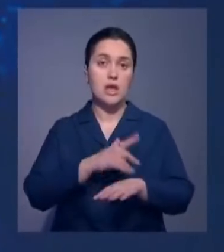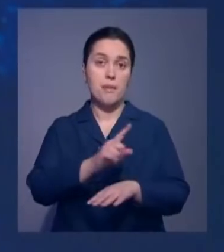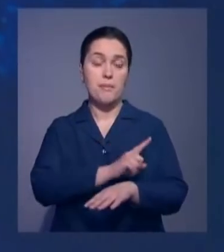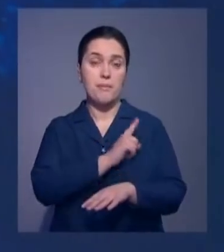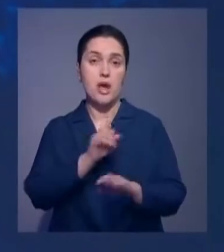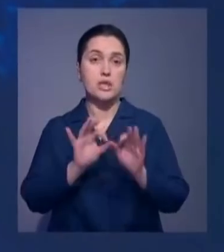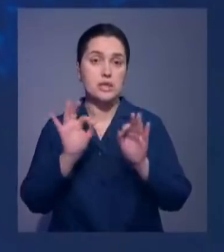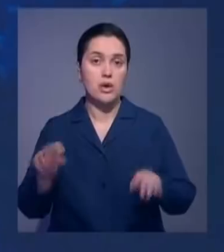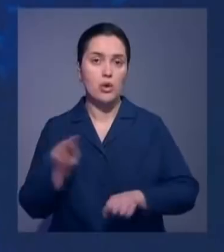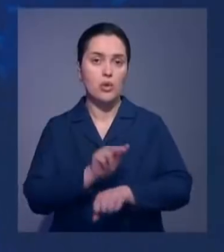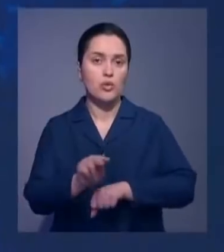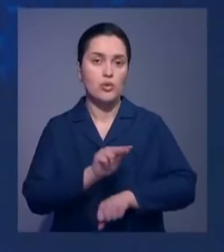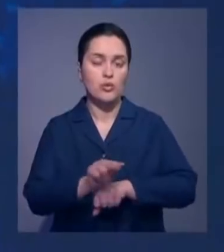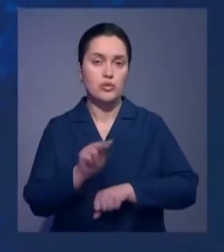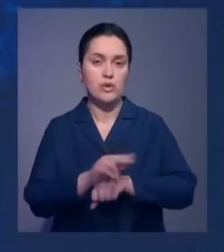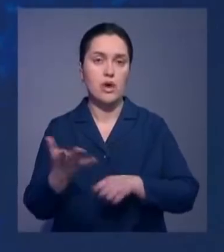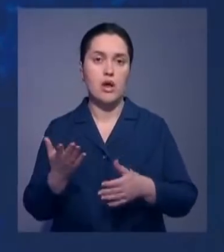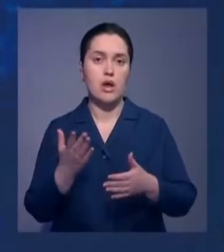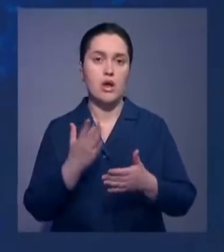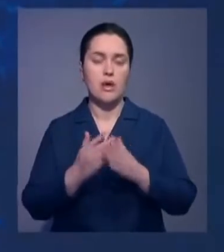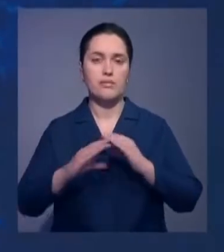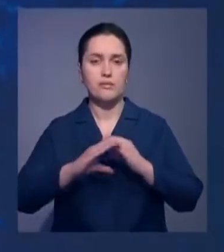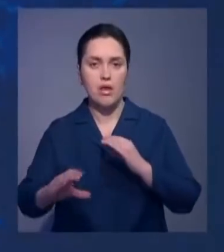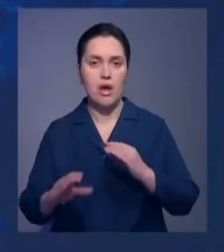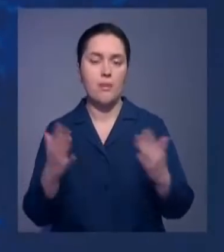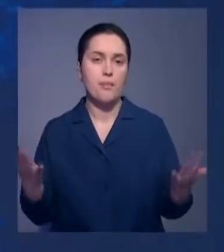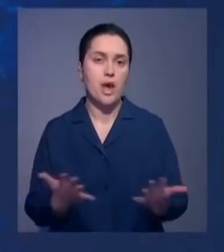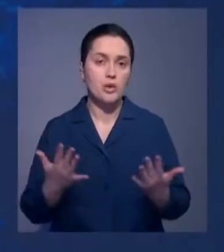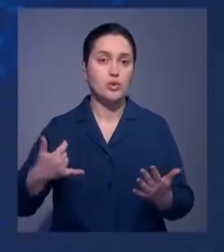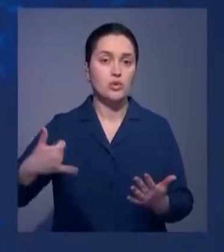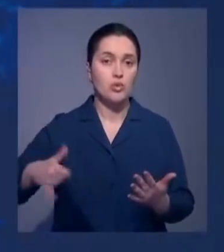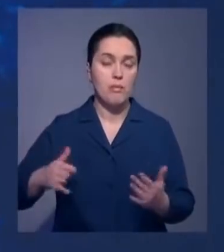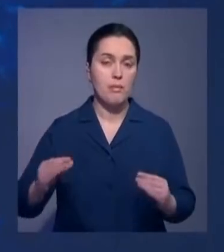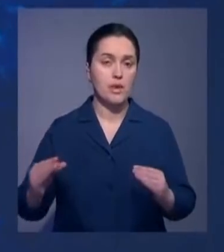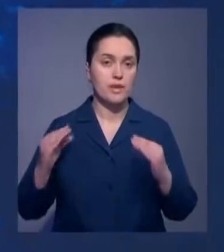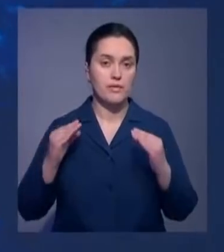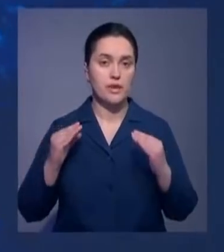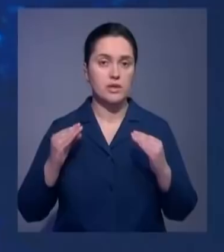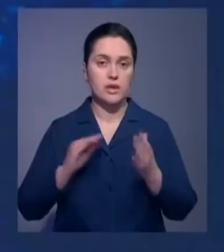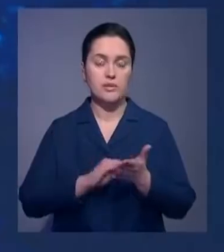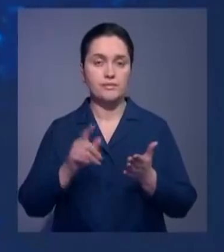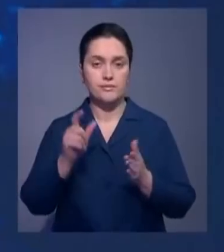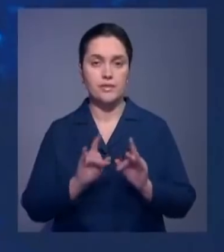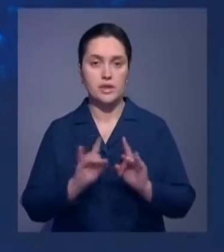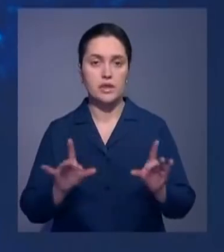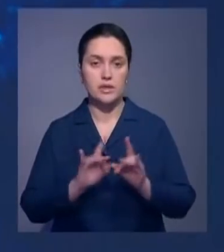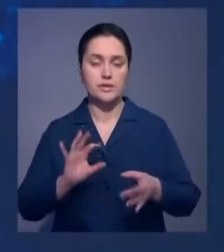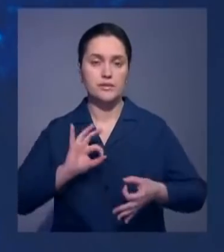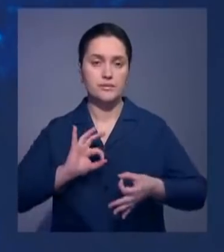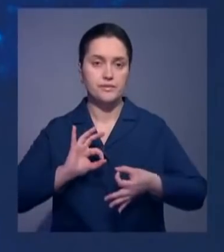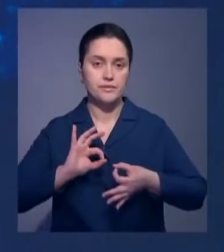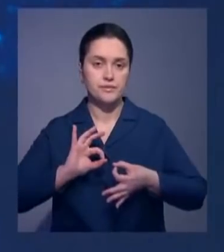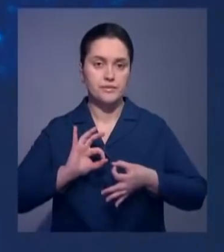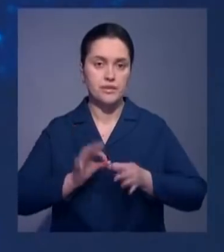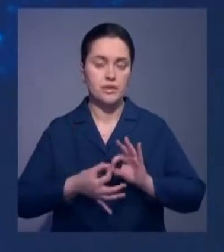Мастерица проводит курсы и учится сдавать шедевры в виде курак-корпе, подушек, сумок и покрывал. Александра Салмина побывала в студии и